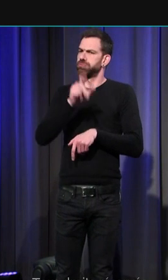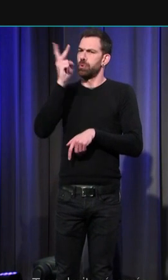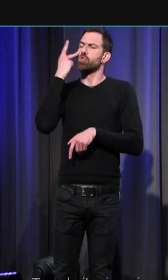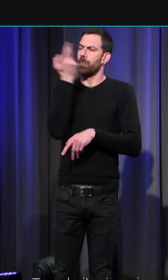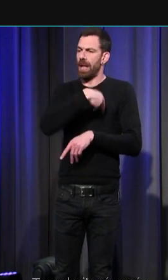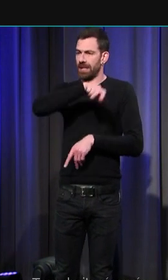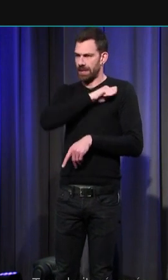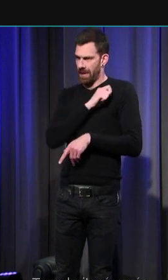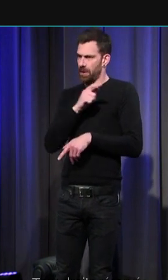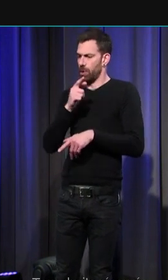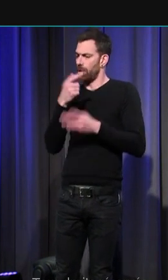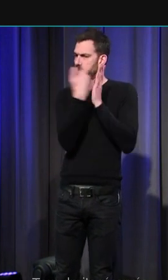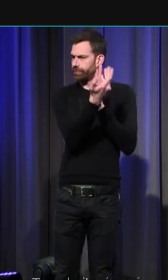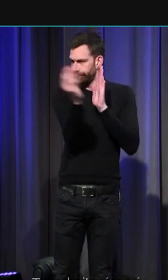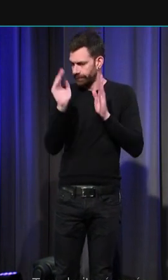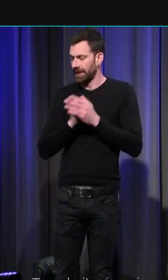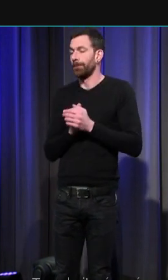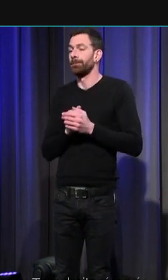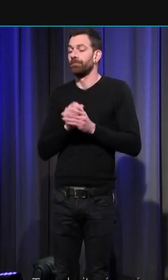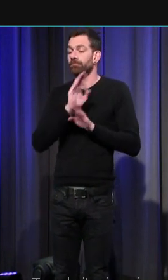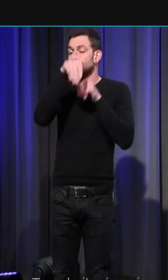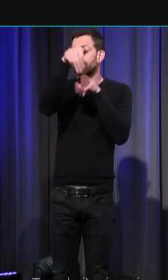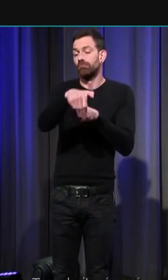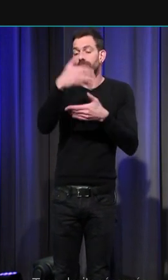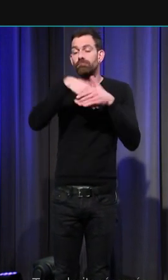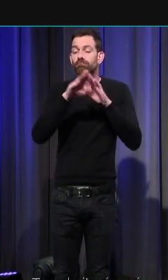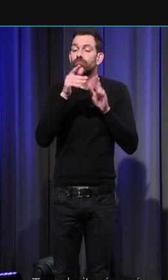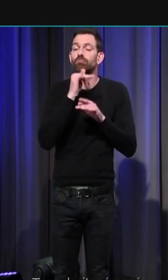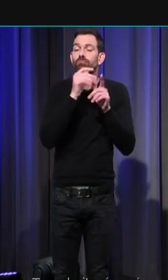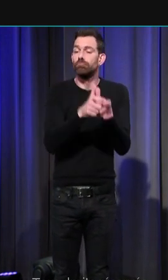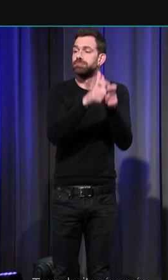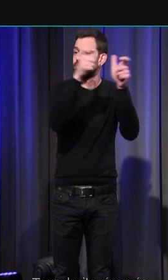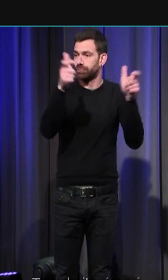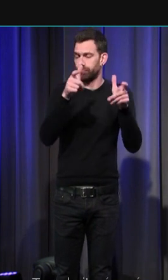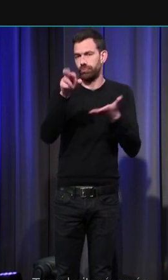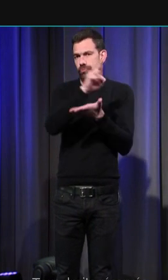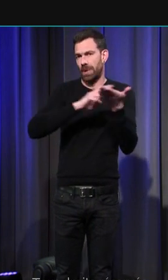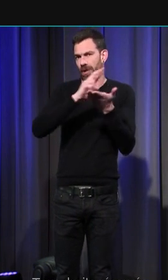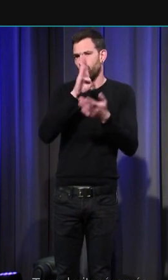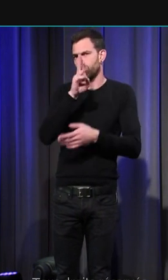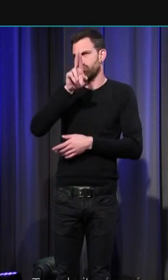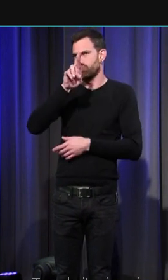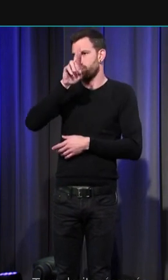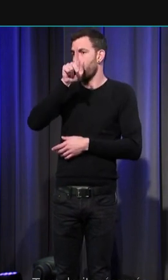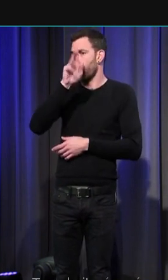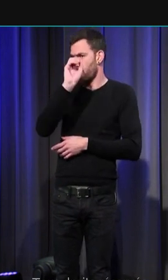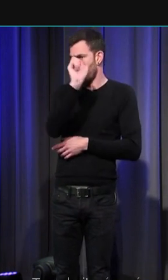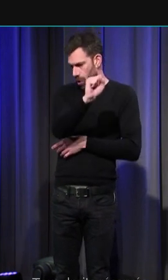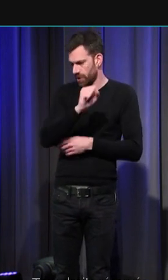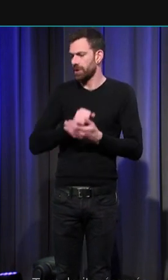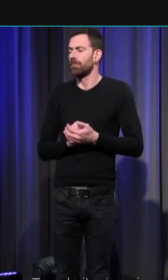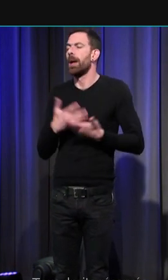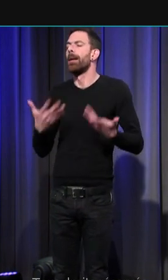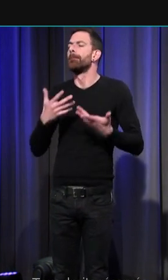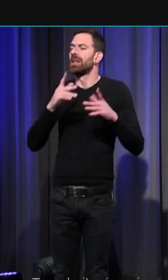le tombeau se trouvait dans un petit ermitage de la région de Burgos les décorations sont aujourd'hui